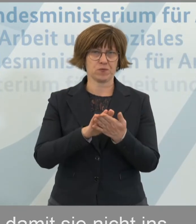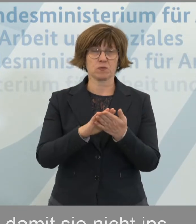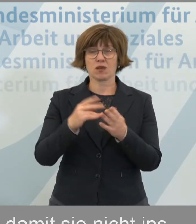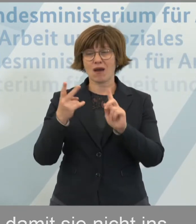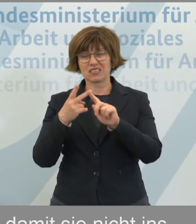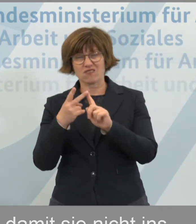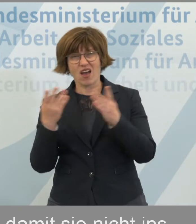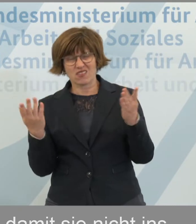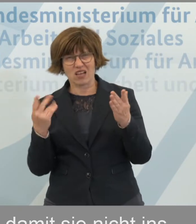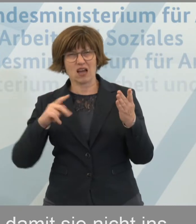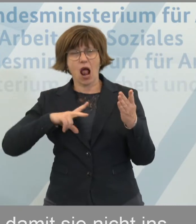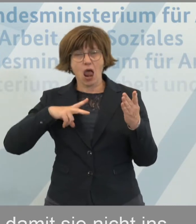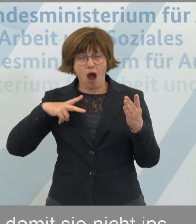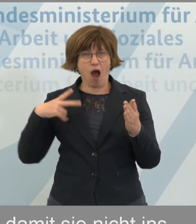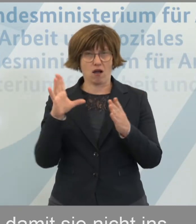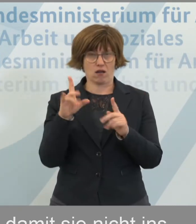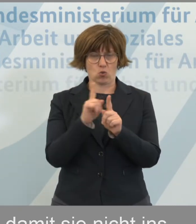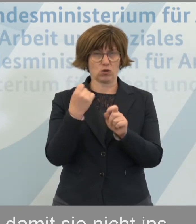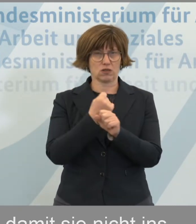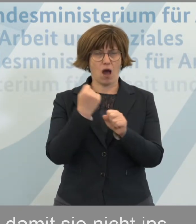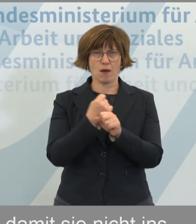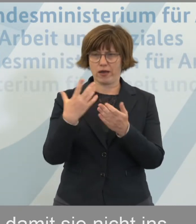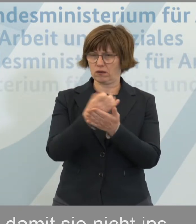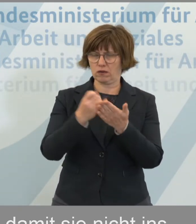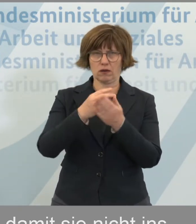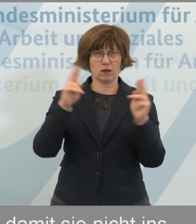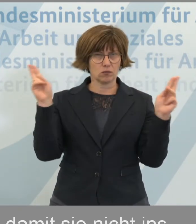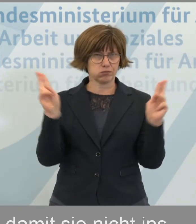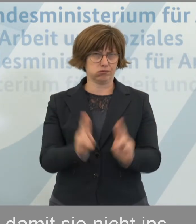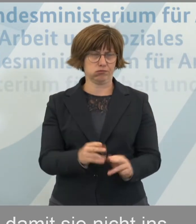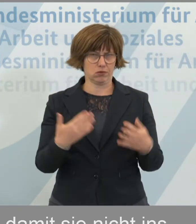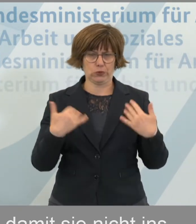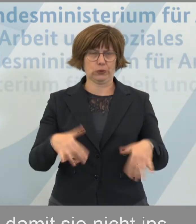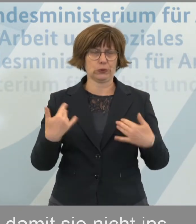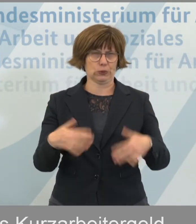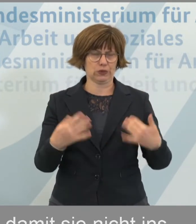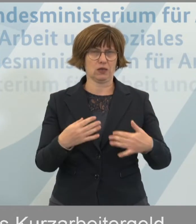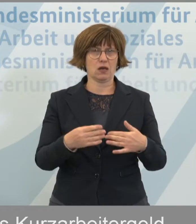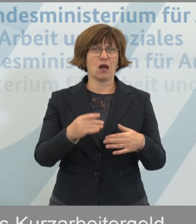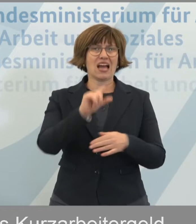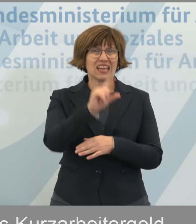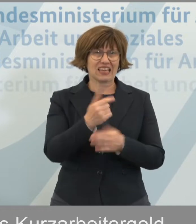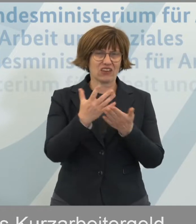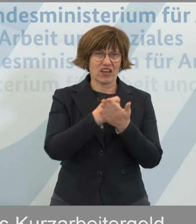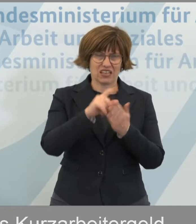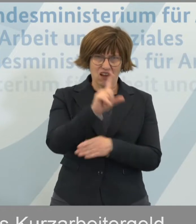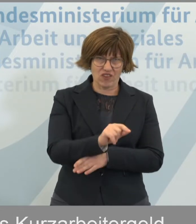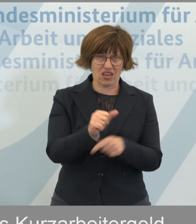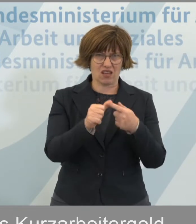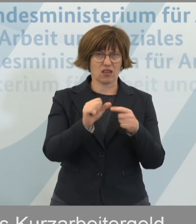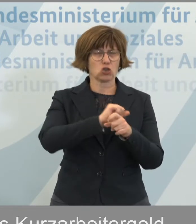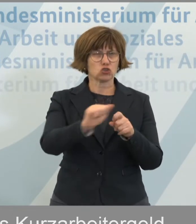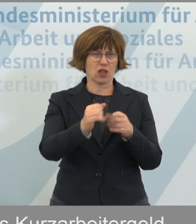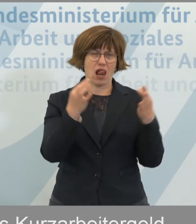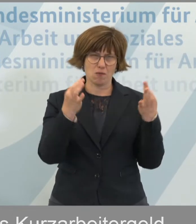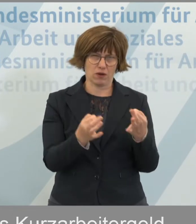wer lange in Kurzarbeit ist, verdient dauerhaft weniger. Das trifft zum einen Geringverdiener, die sehr schnell darauf